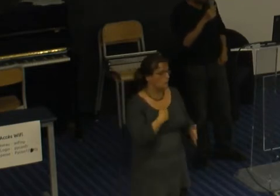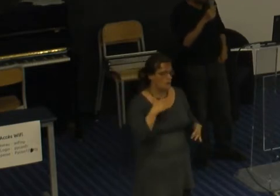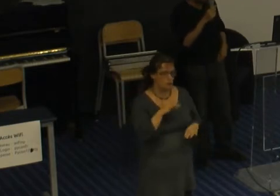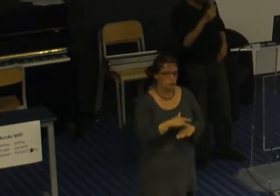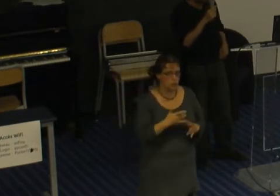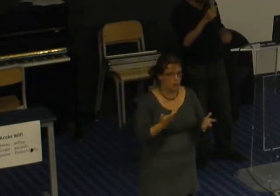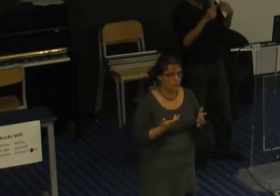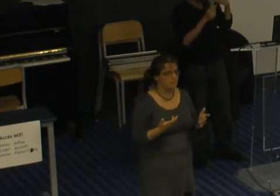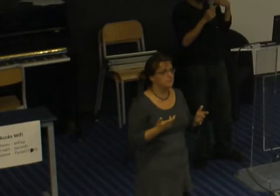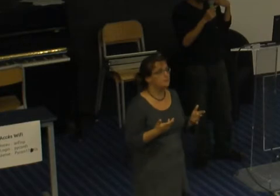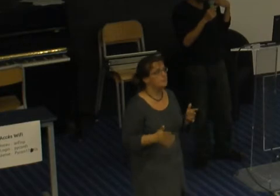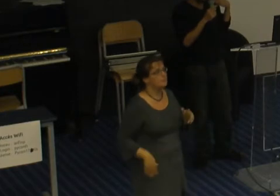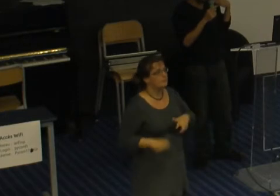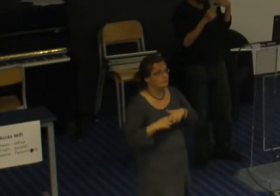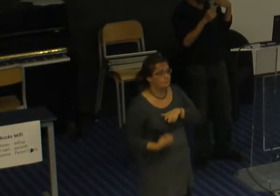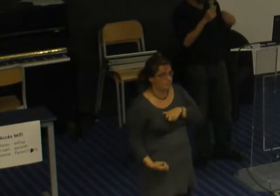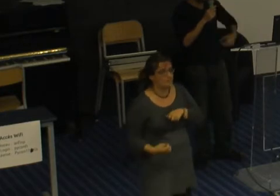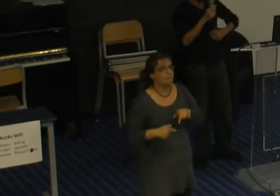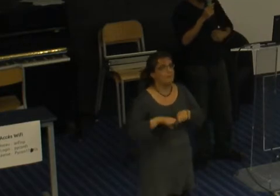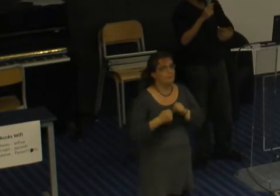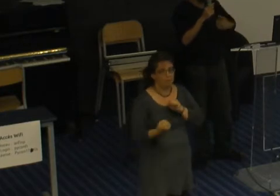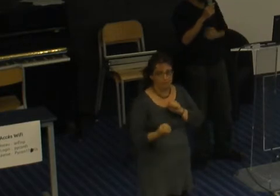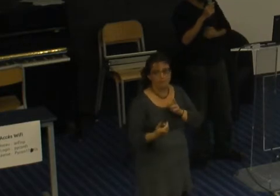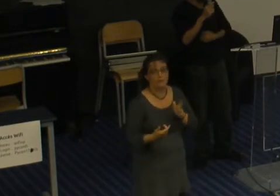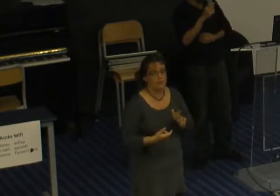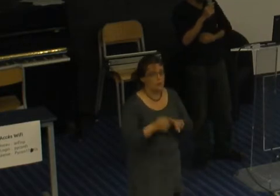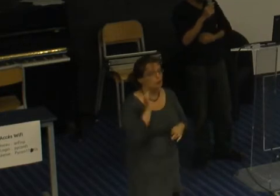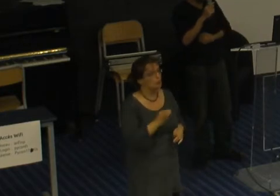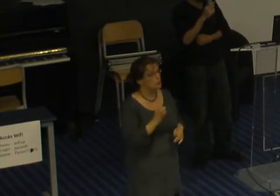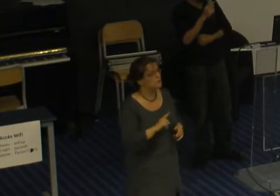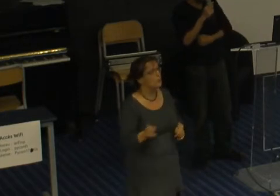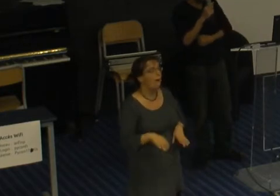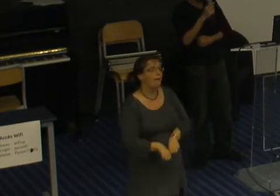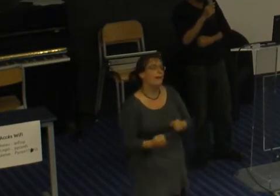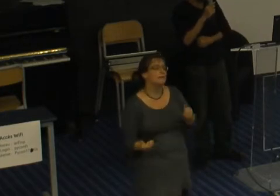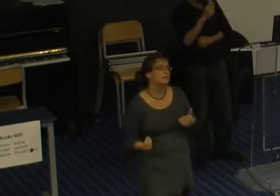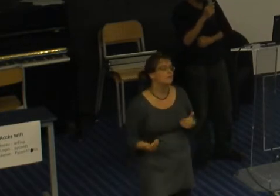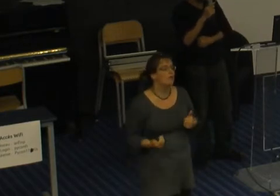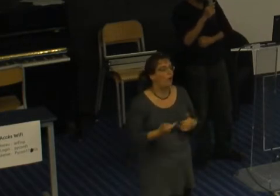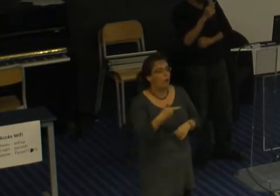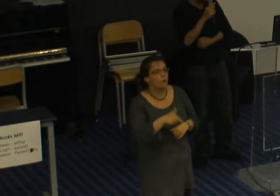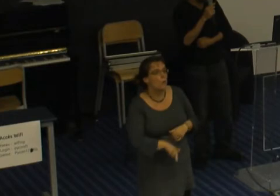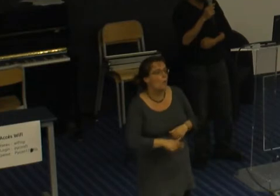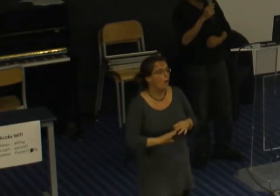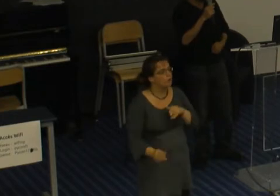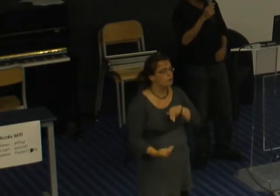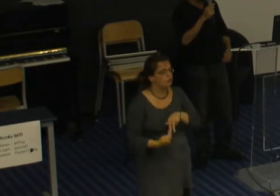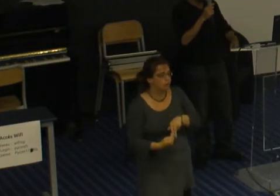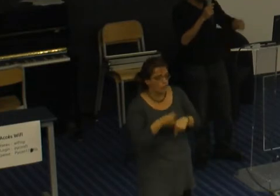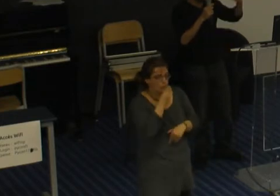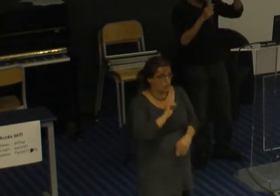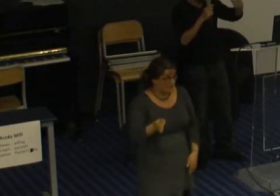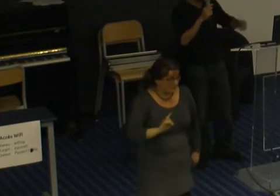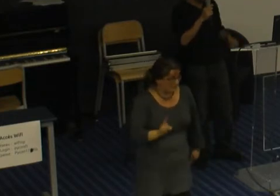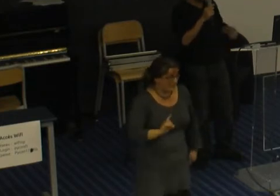une fracture à l'humérus au niveau de l'articulation. Donc, c'est pas juste je me suis cassé l'humérus et puis j'ai attendu quelques semaines que ça se ressoude c'est